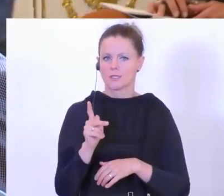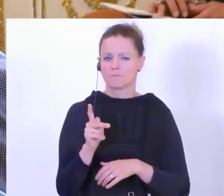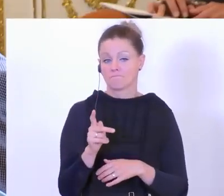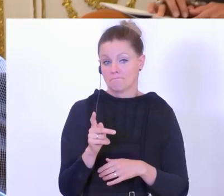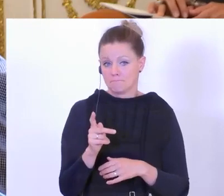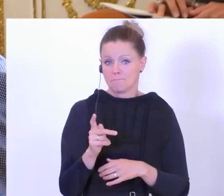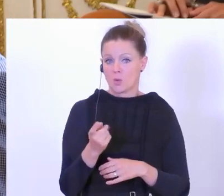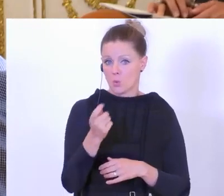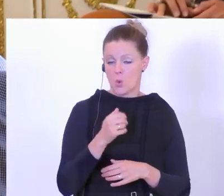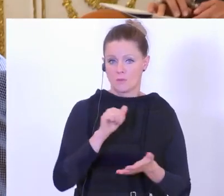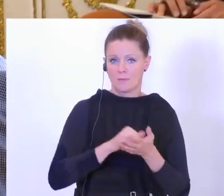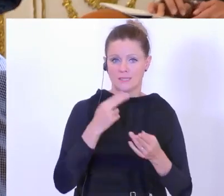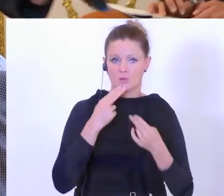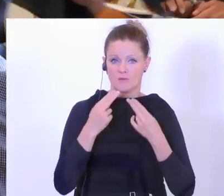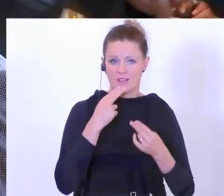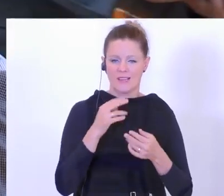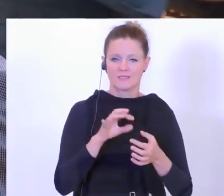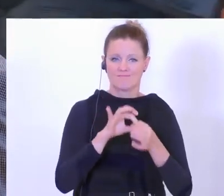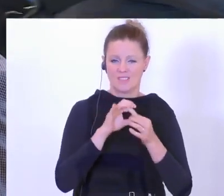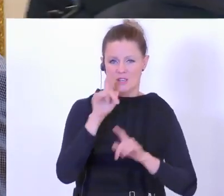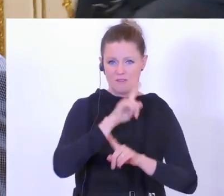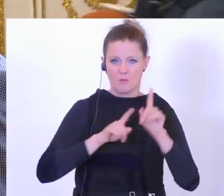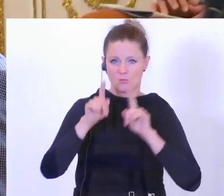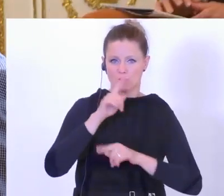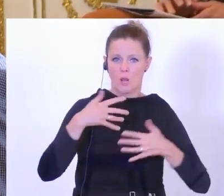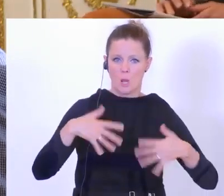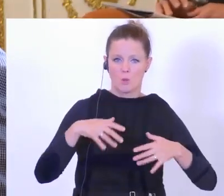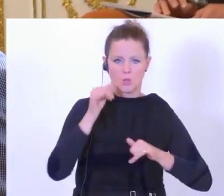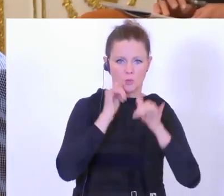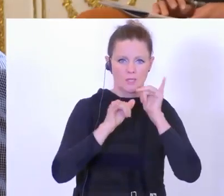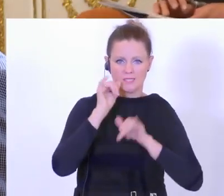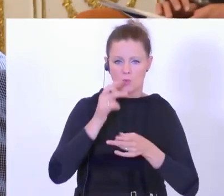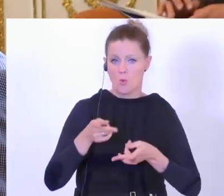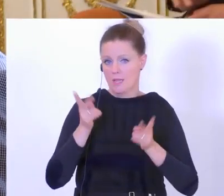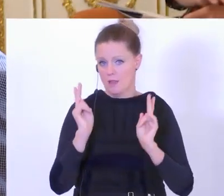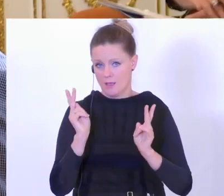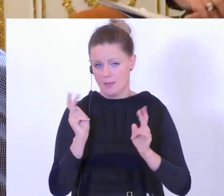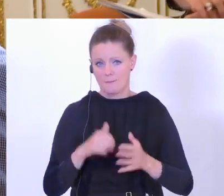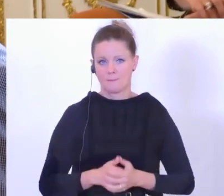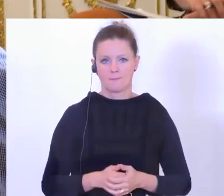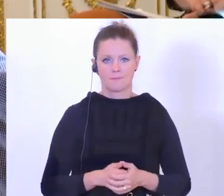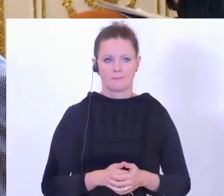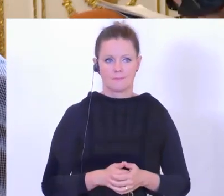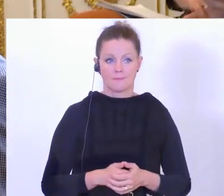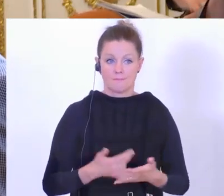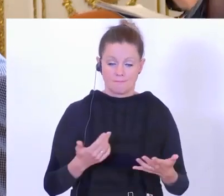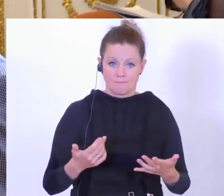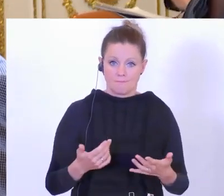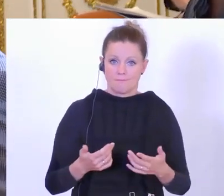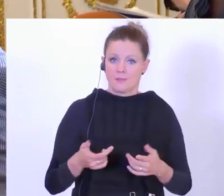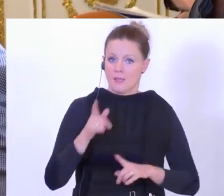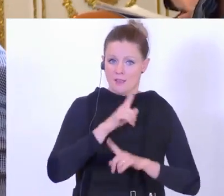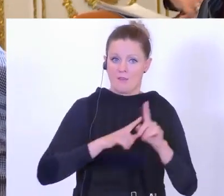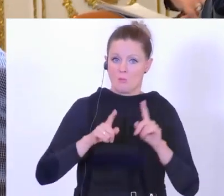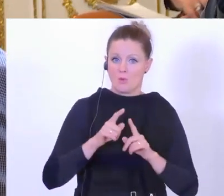die Lockerungen und die Maßnahmen im Tourismus und in der Hotellerie gehen. Setzt man ja offenbar wieder einmal auf den Hausverstand und